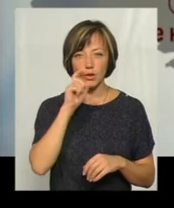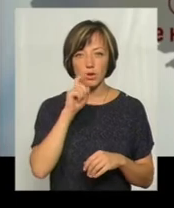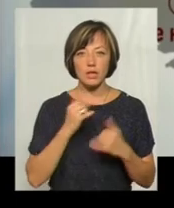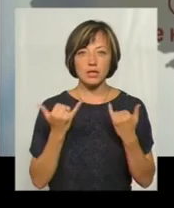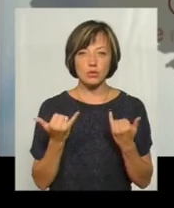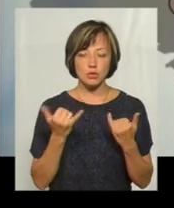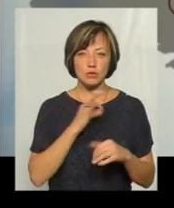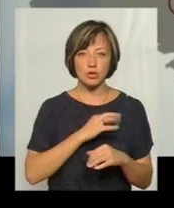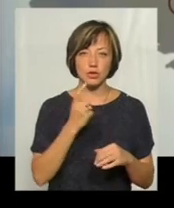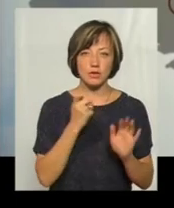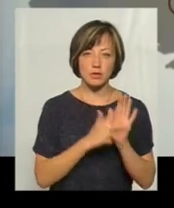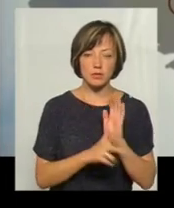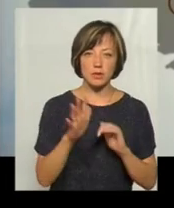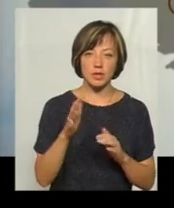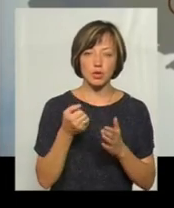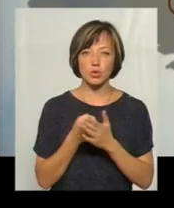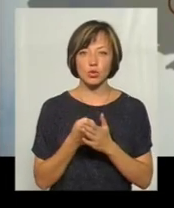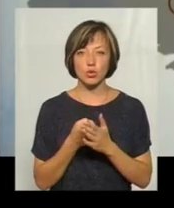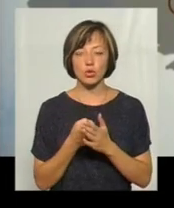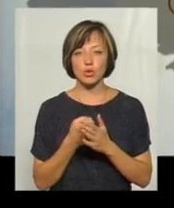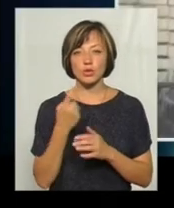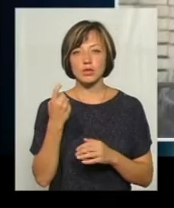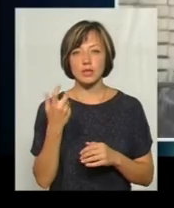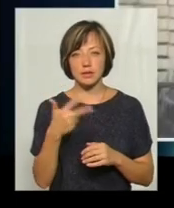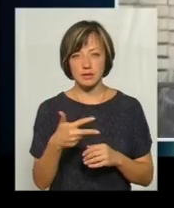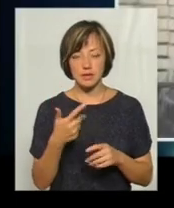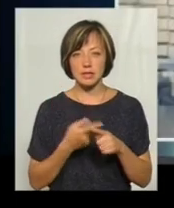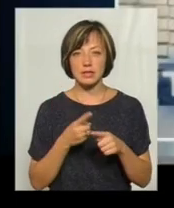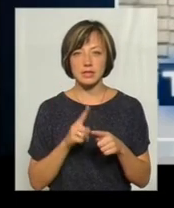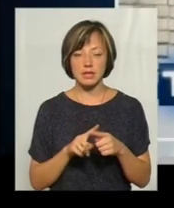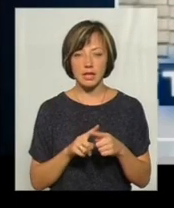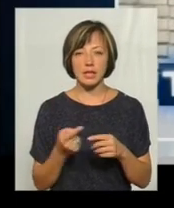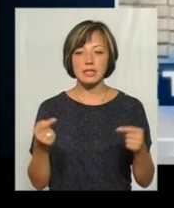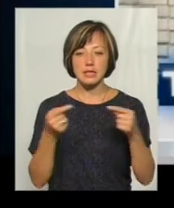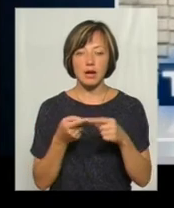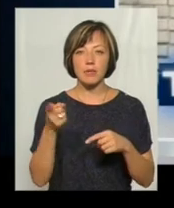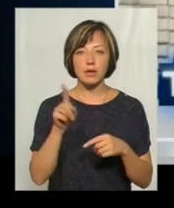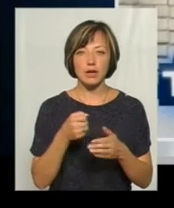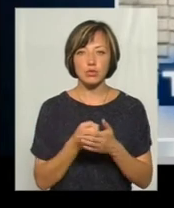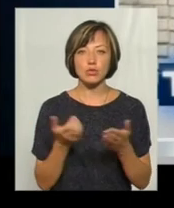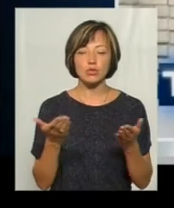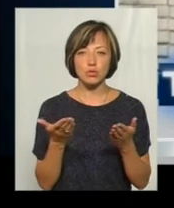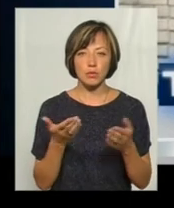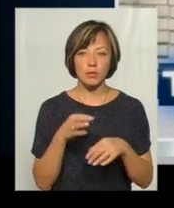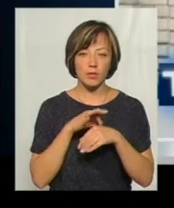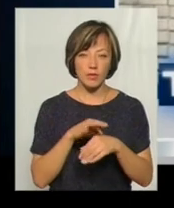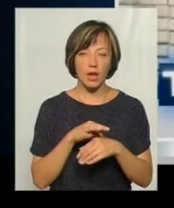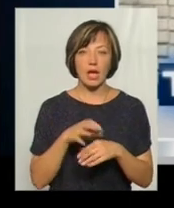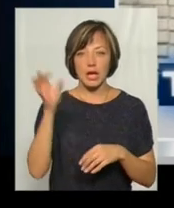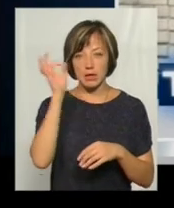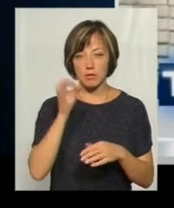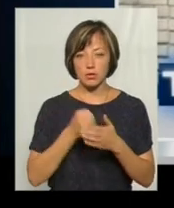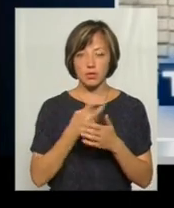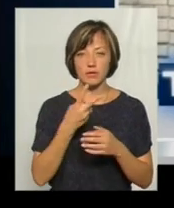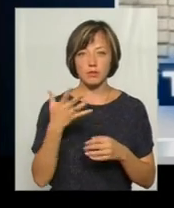сьогодні споживає від 185 до 230. Це саме те, до чого ми повинні прийти, хоча Німеччина ставить до 2025